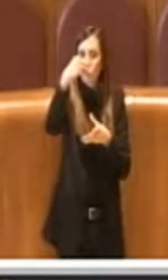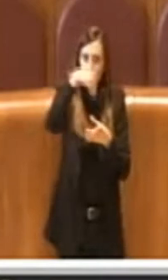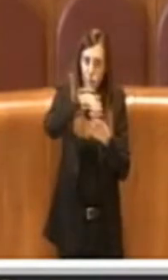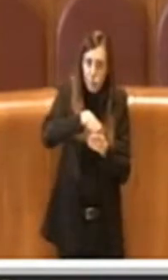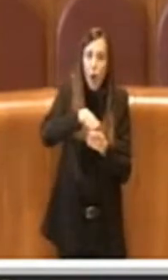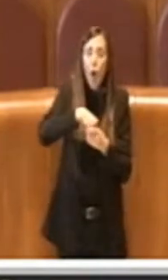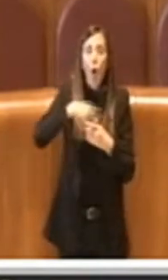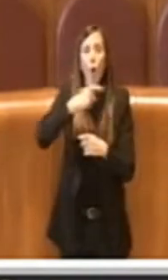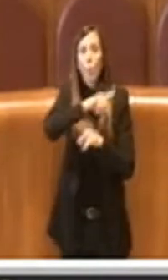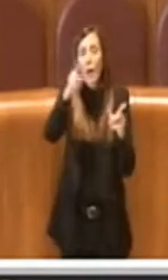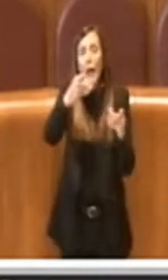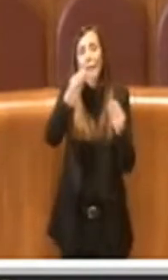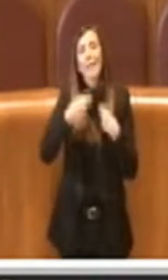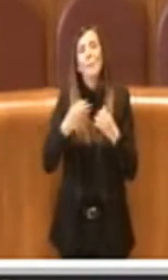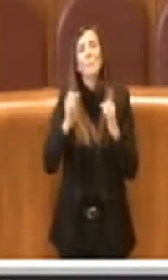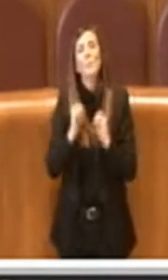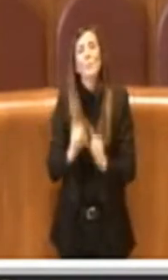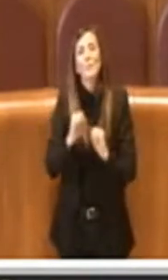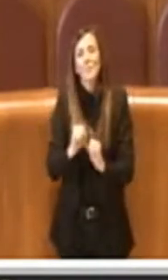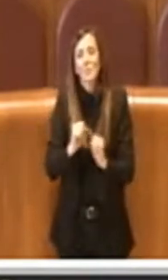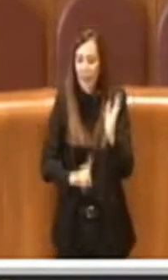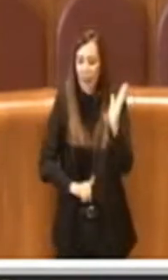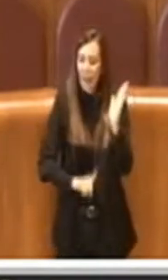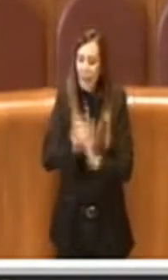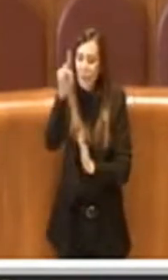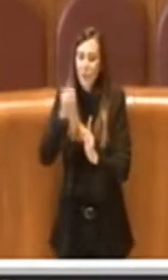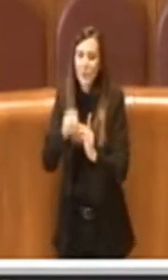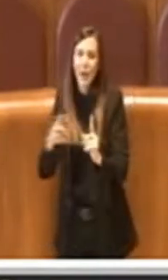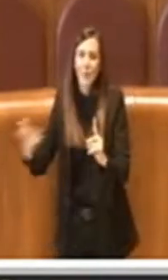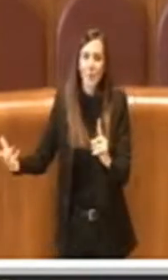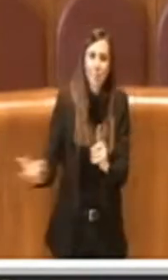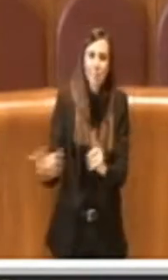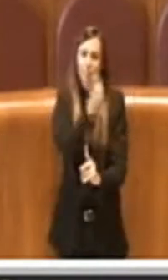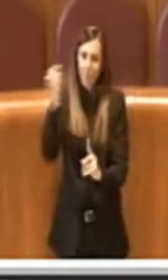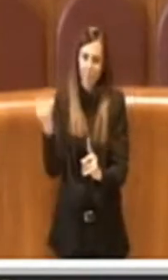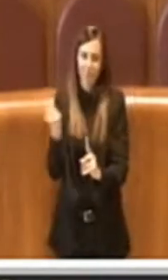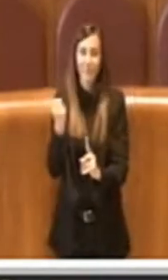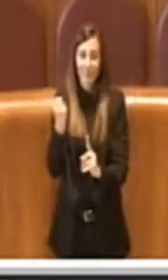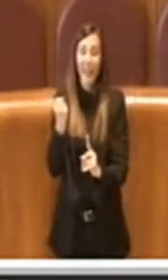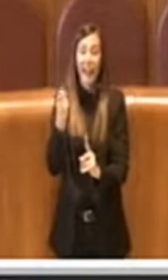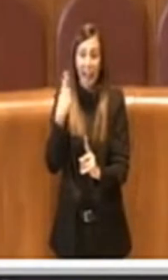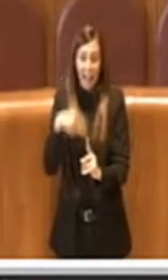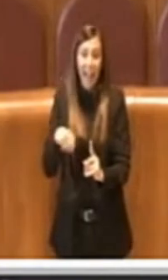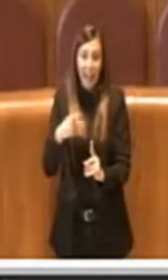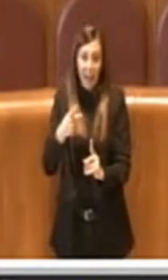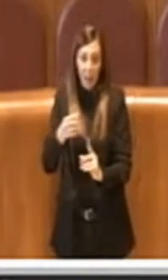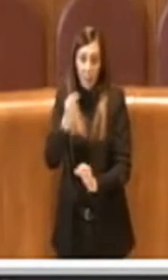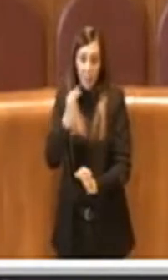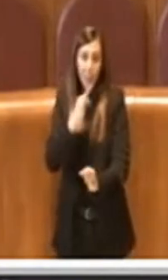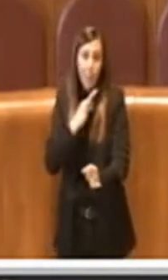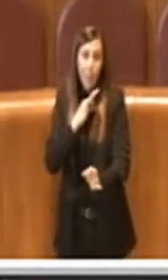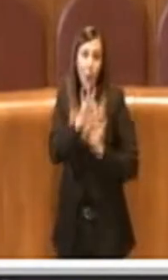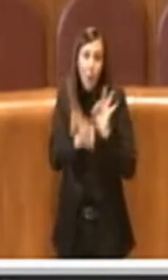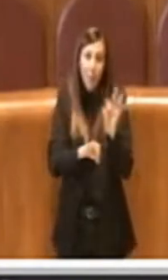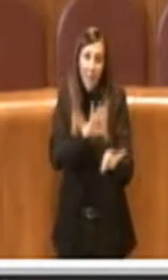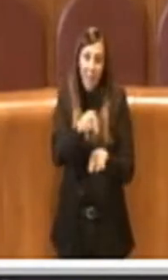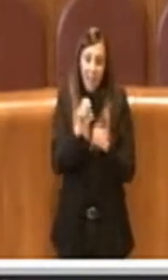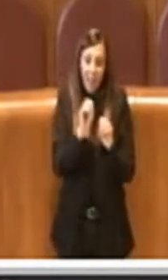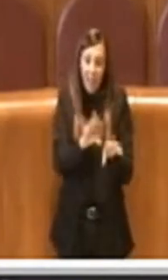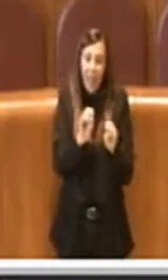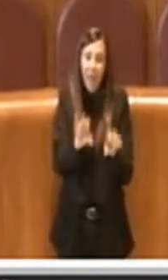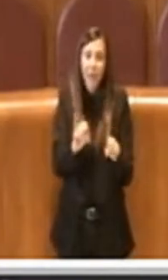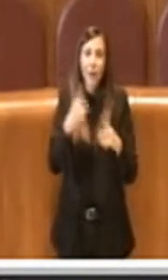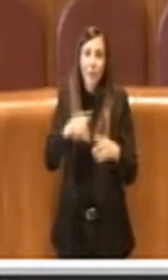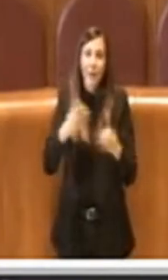di arrivare a questo risultato assolutamente storico e propedeutico finalmente alla valorizzazione di